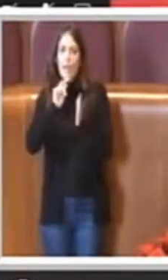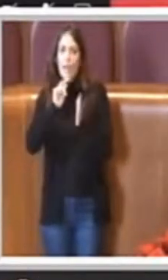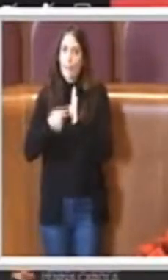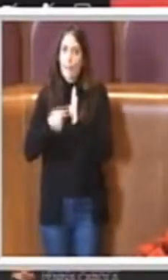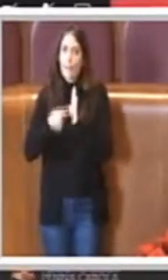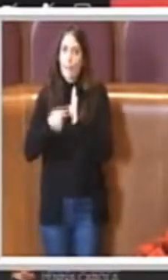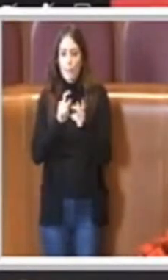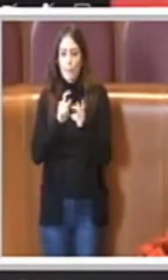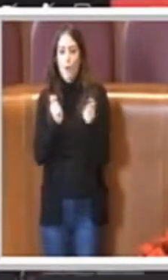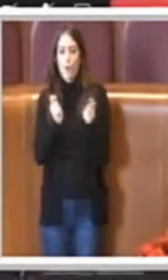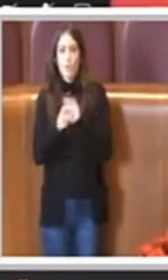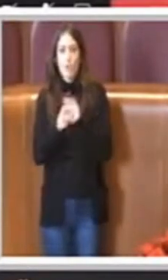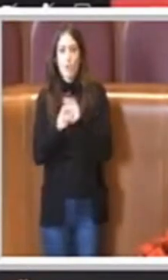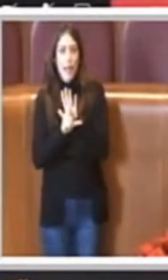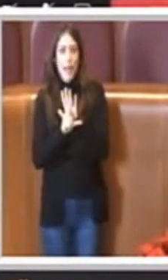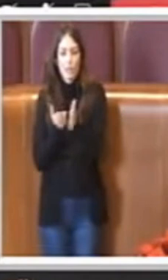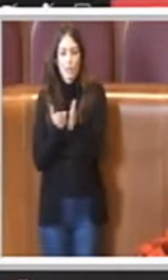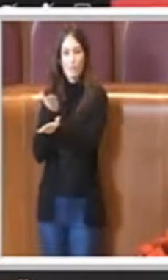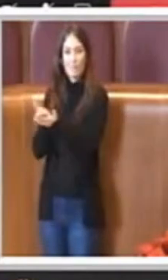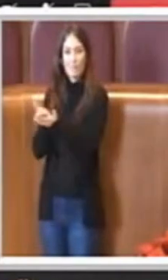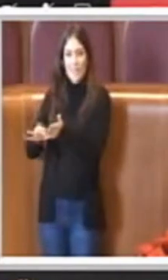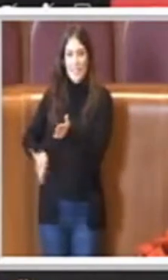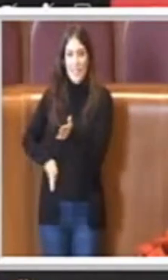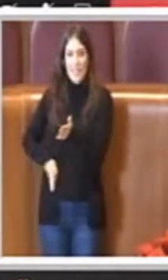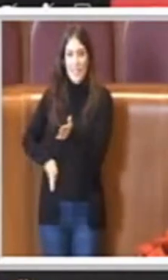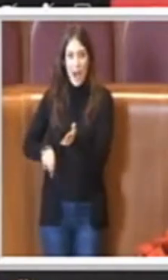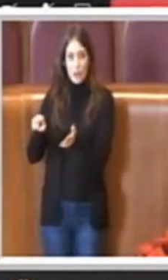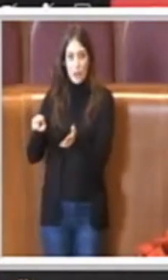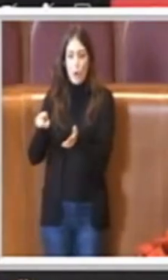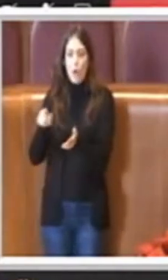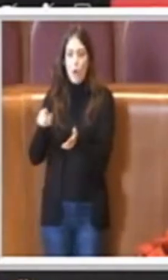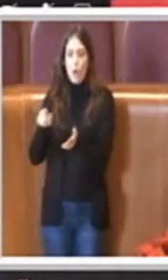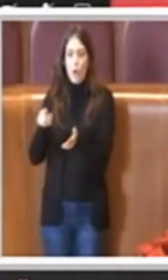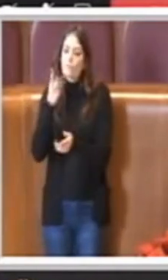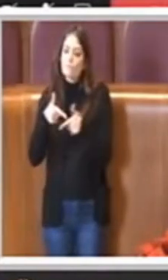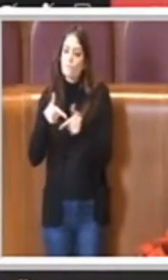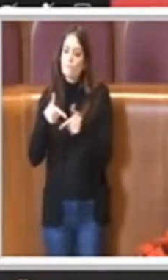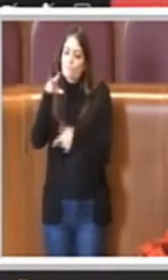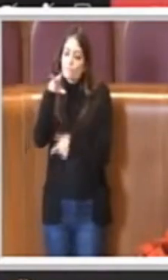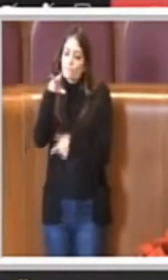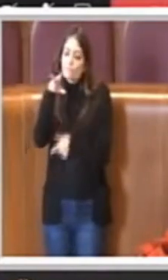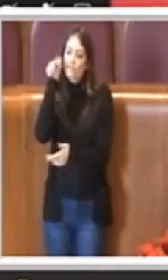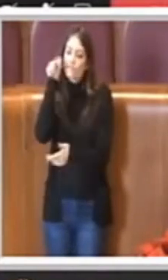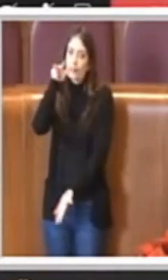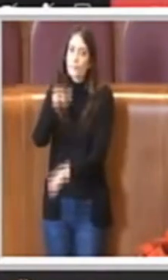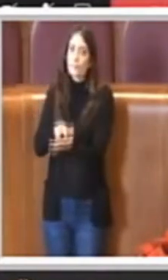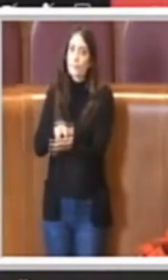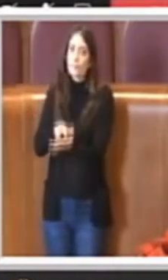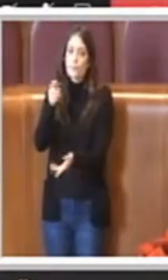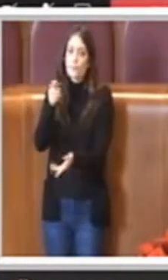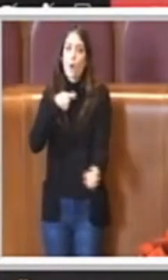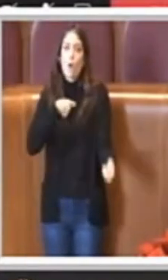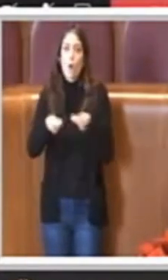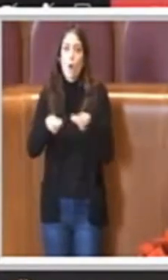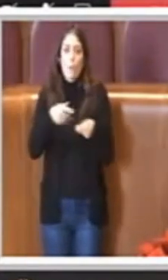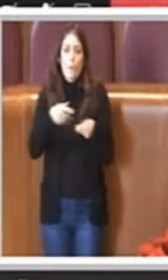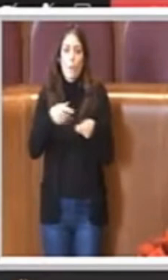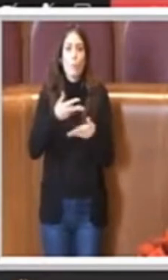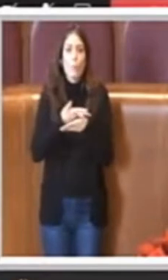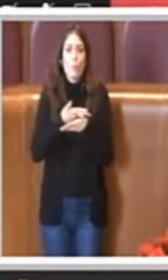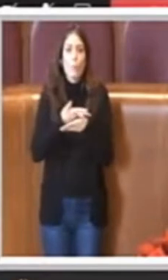conversione in legge è stato presentato in Senato che voleva riconoscere negli intenti al commercio sulla Repubblica, settore